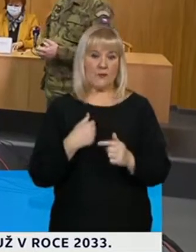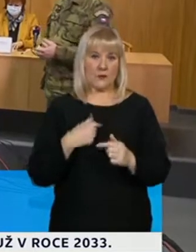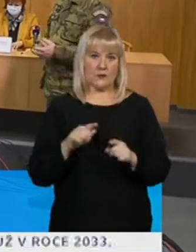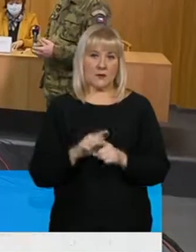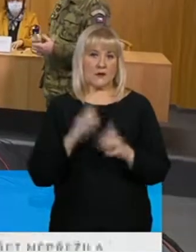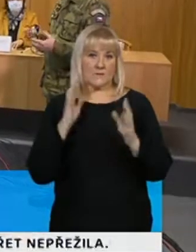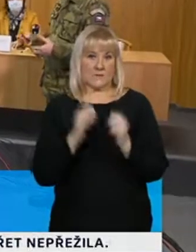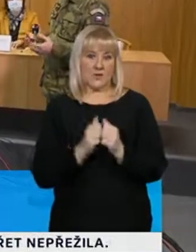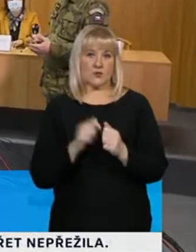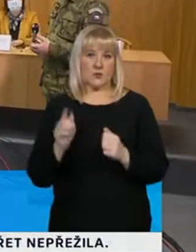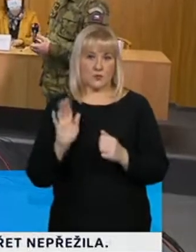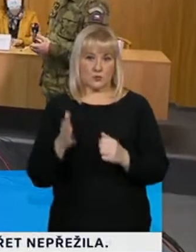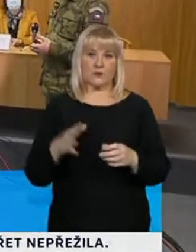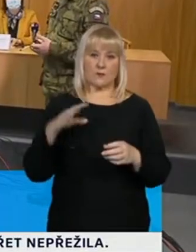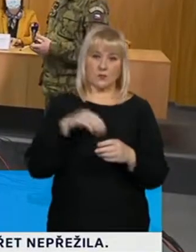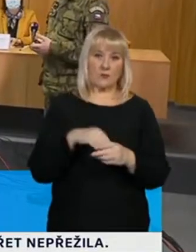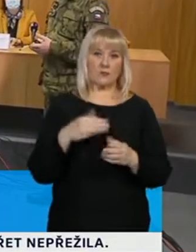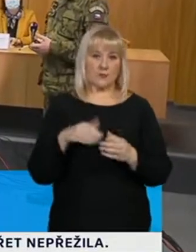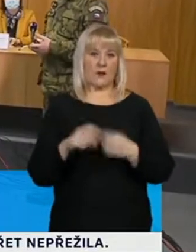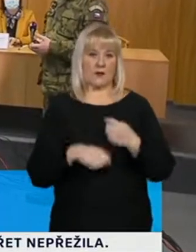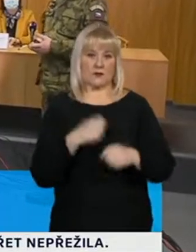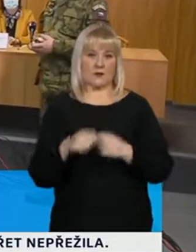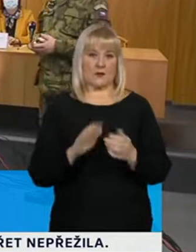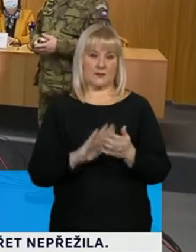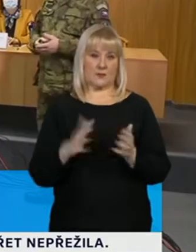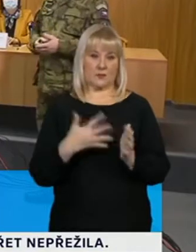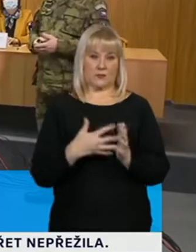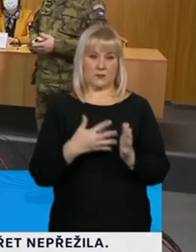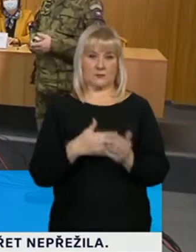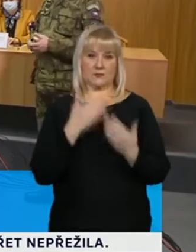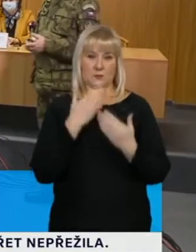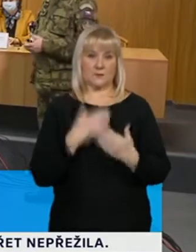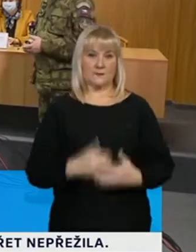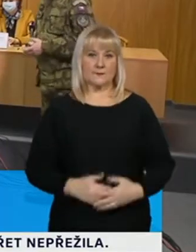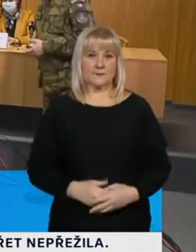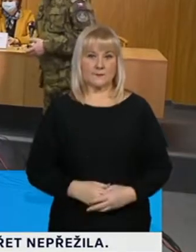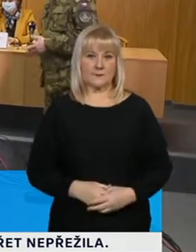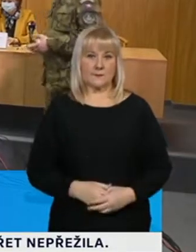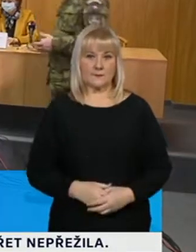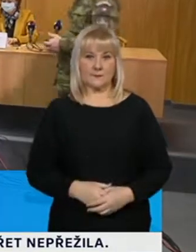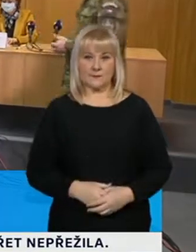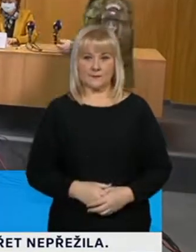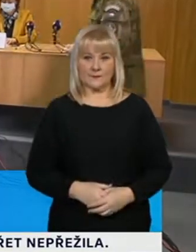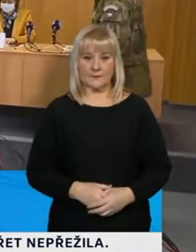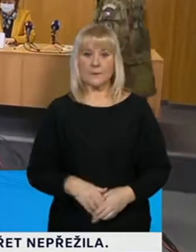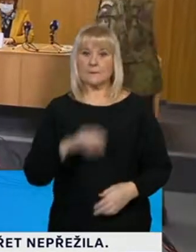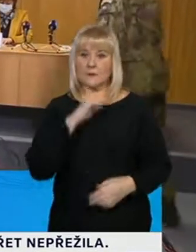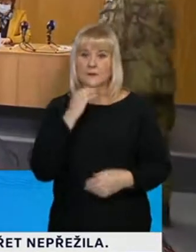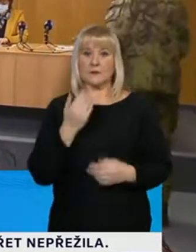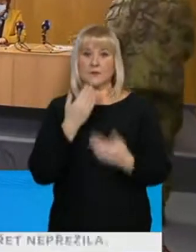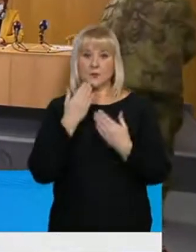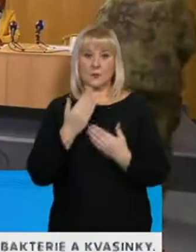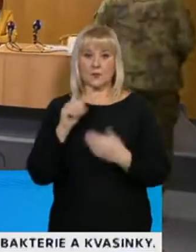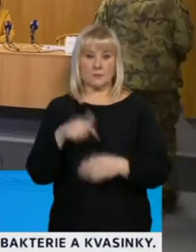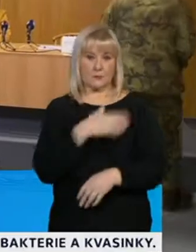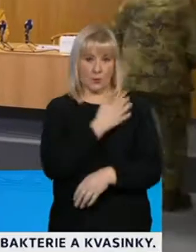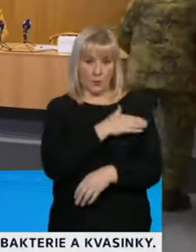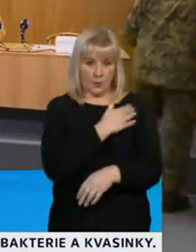do možnosti testování antigeními testy. Děkuji za pozornost. Děkuji moc panu Plukovníkovi.